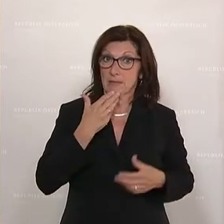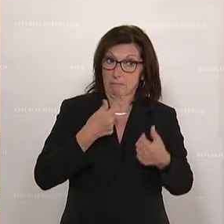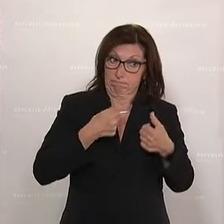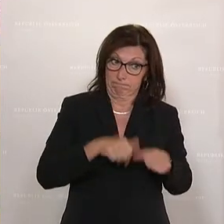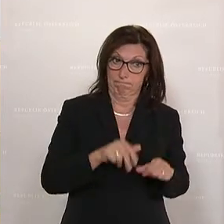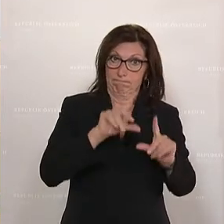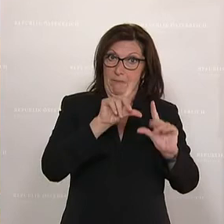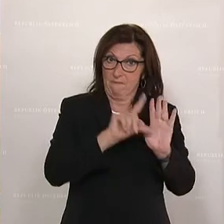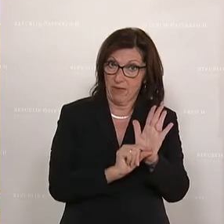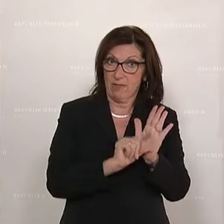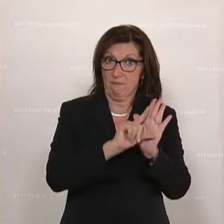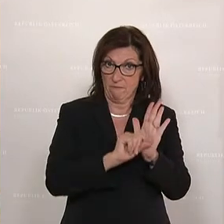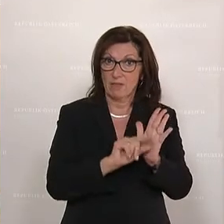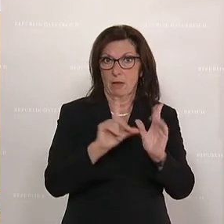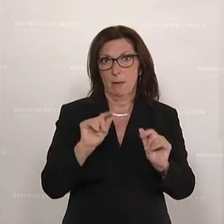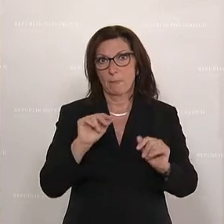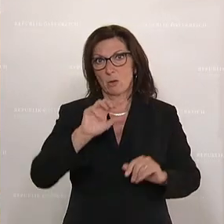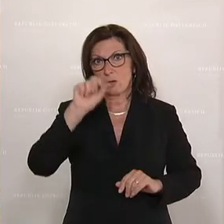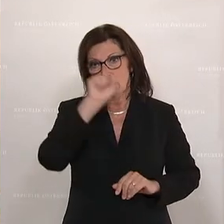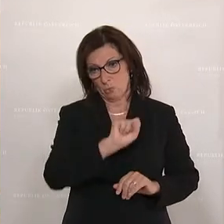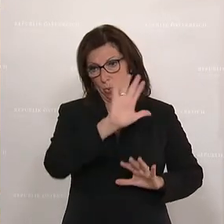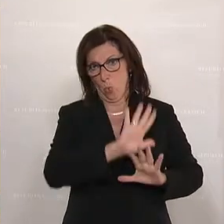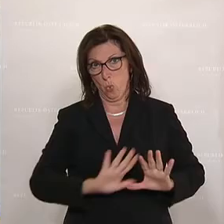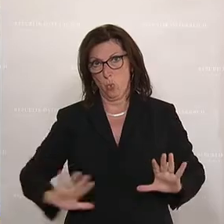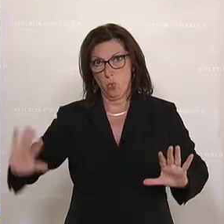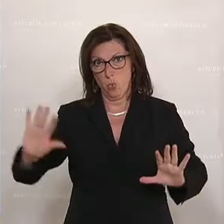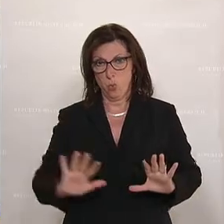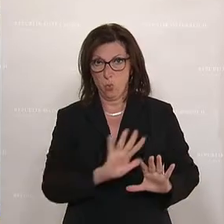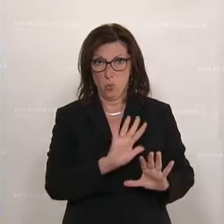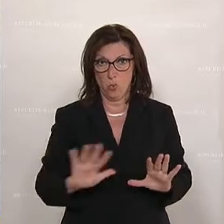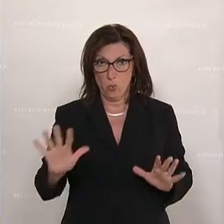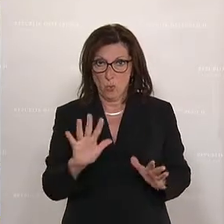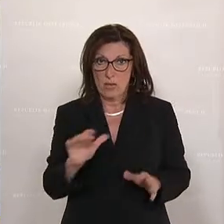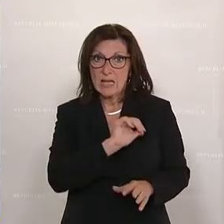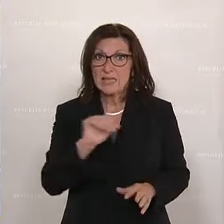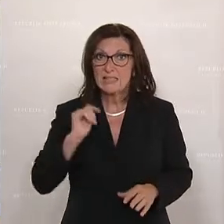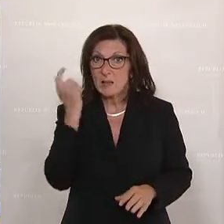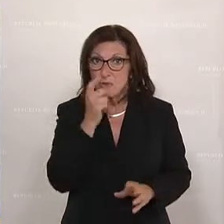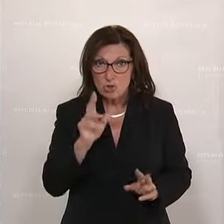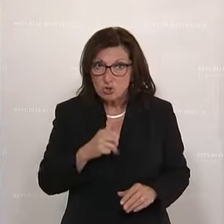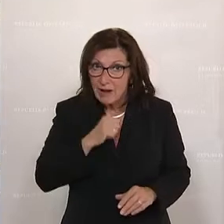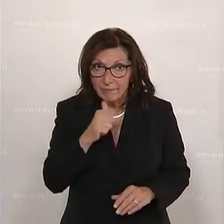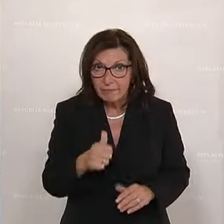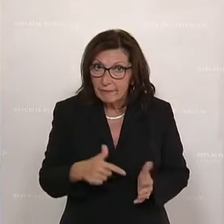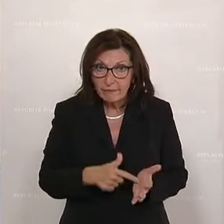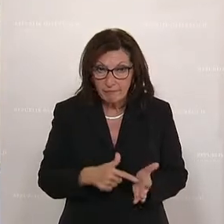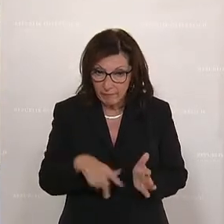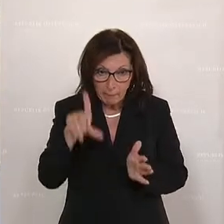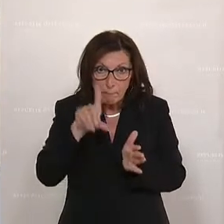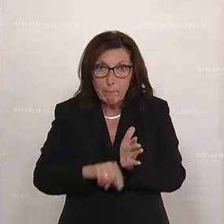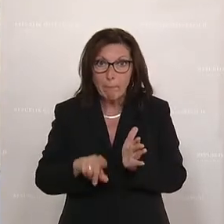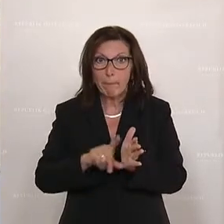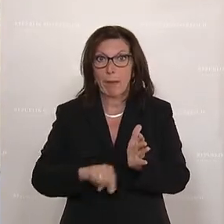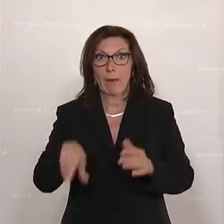globalen Süden Eigenversorgungsprobleme dadurch entstehen ließen, indem wir billigste Hühner